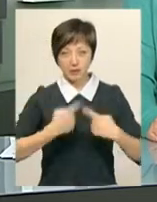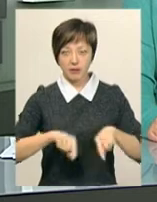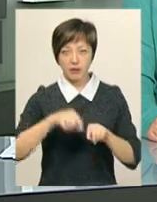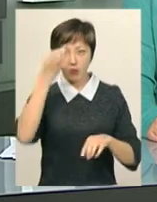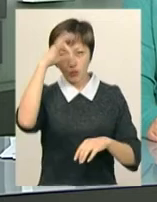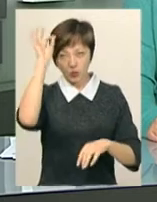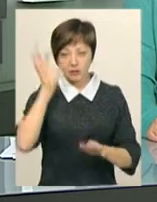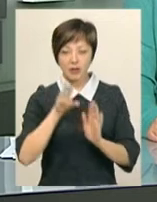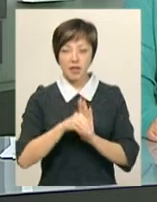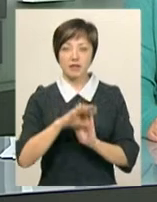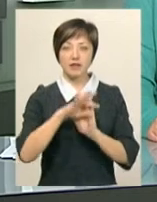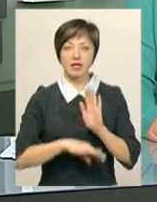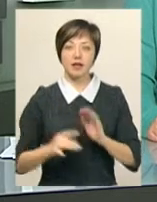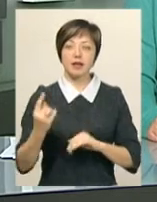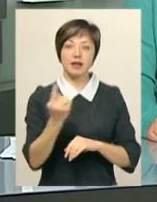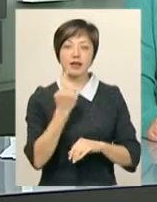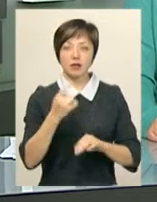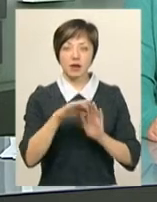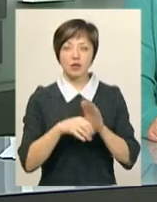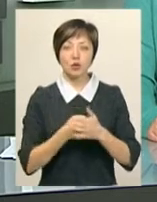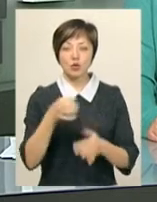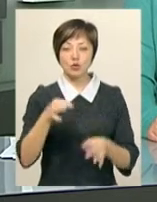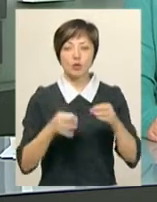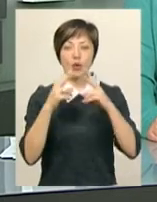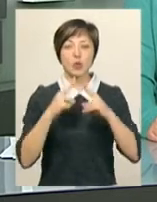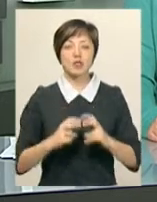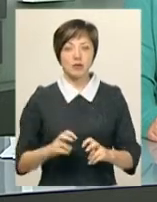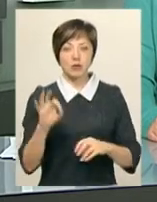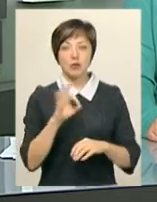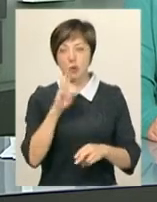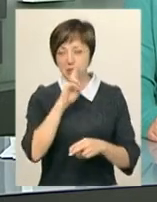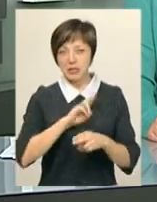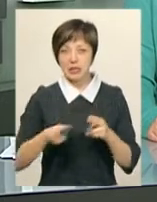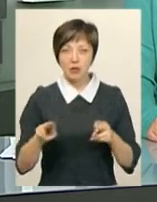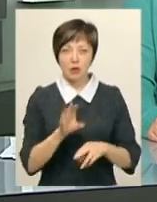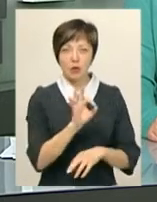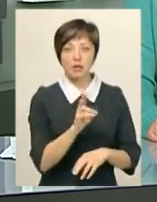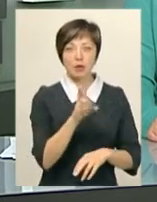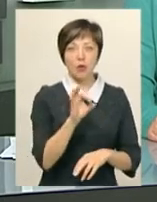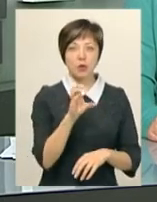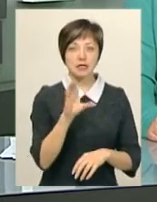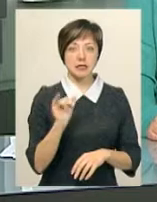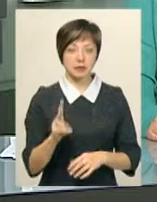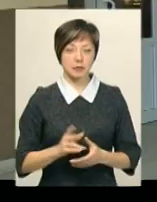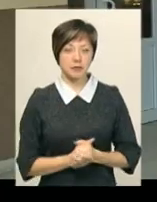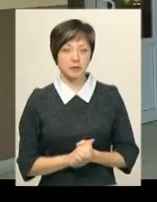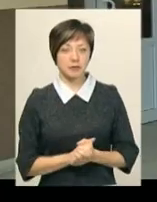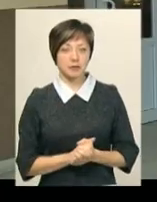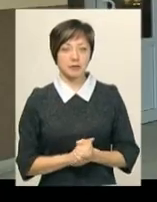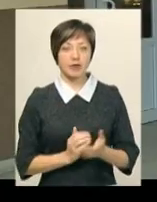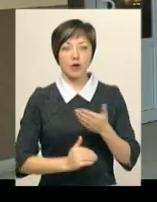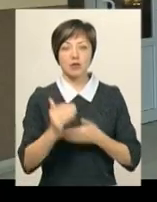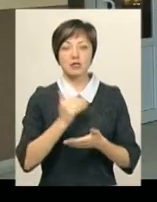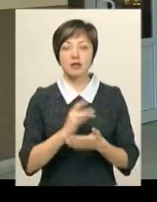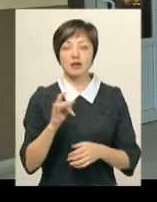поліції внесено відомості до єдиного реєстру досудового розслідування щодо зникнення Олександра Костика. Останній